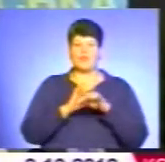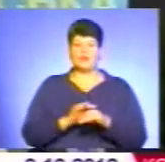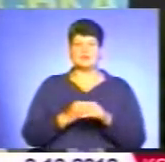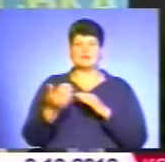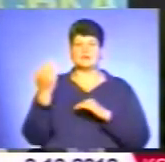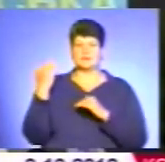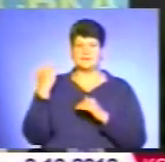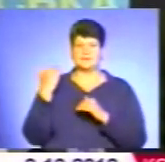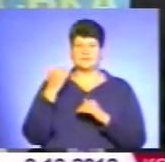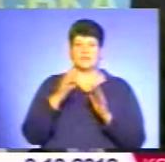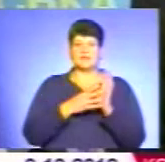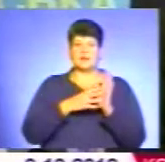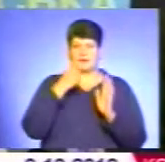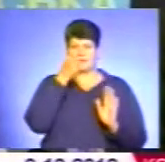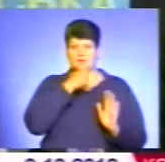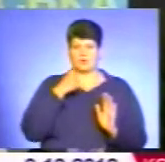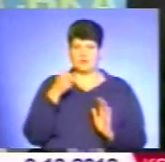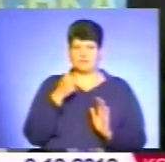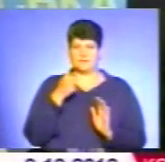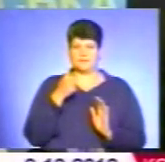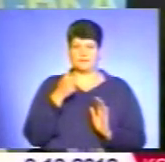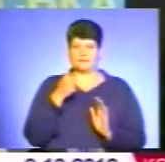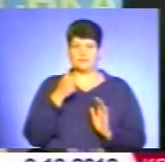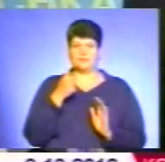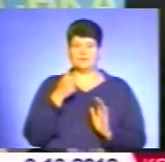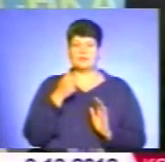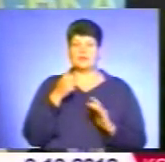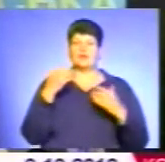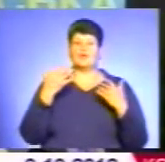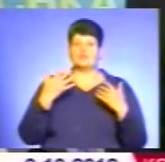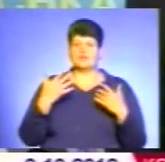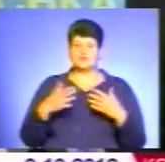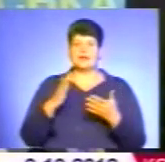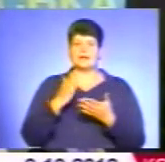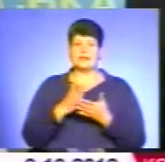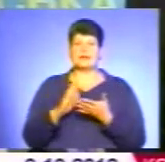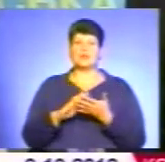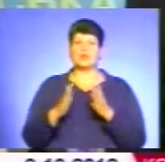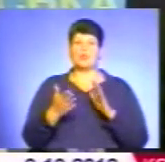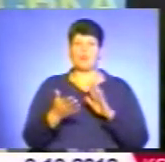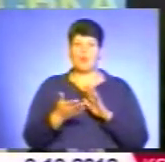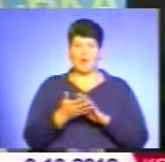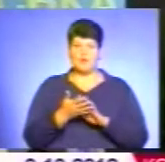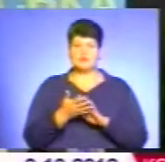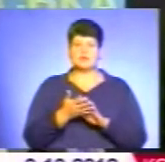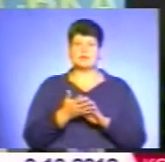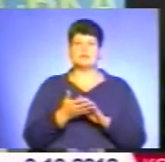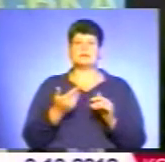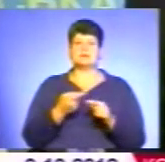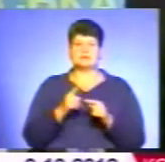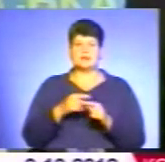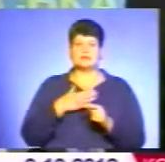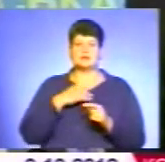попередніх дев'ять років. Вже десь є домовленість. Це наше українське